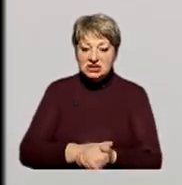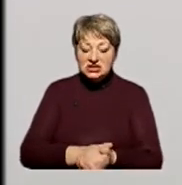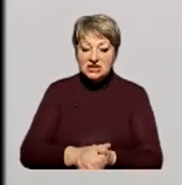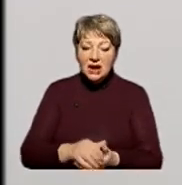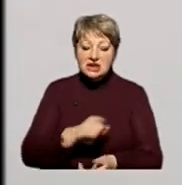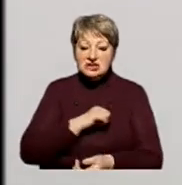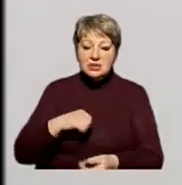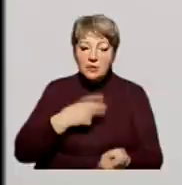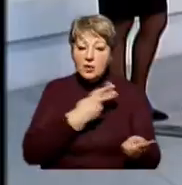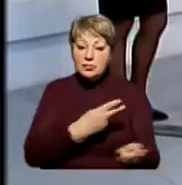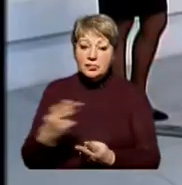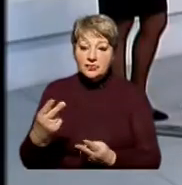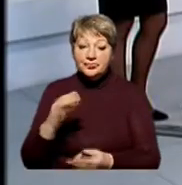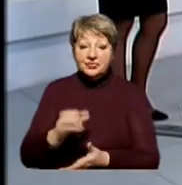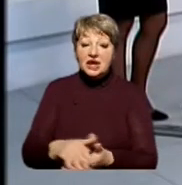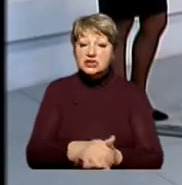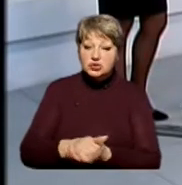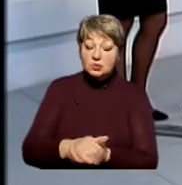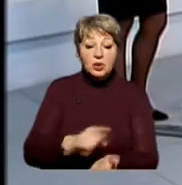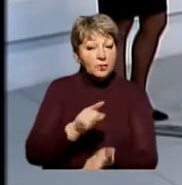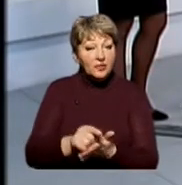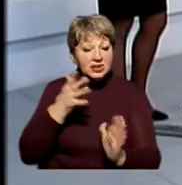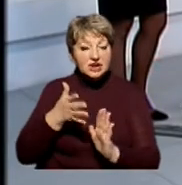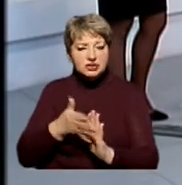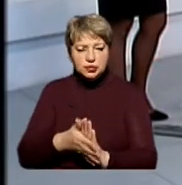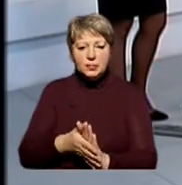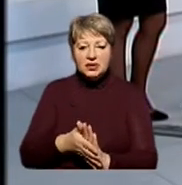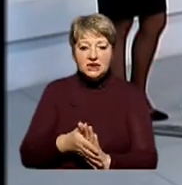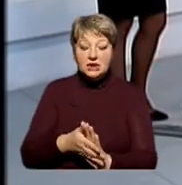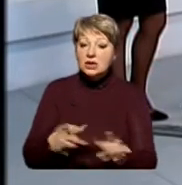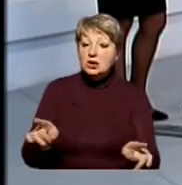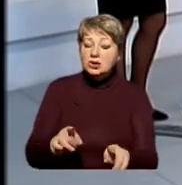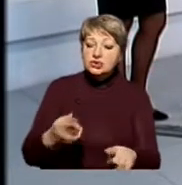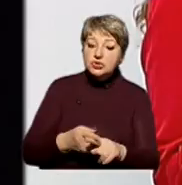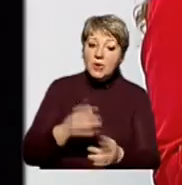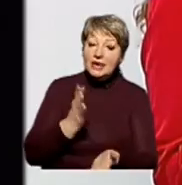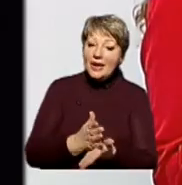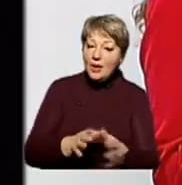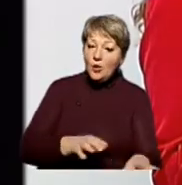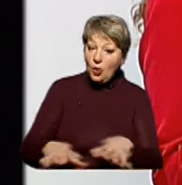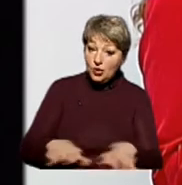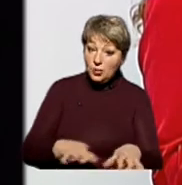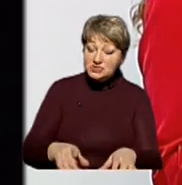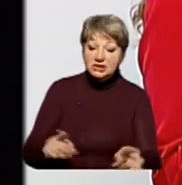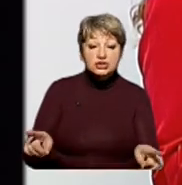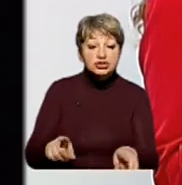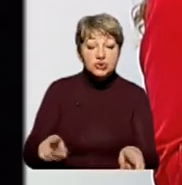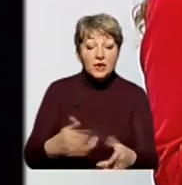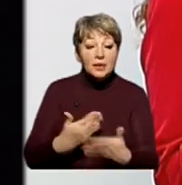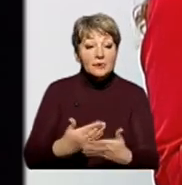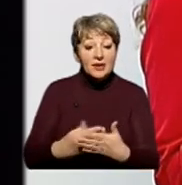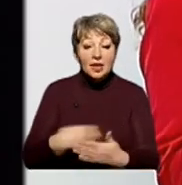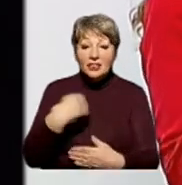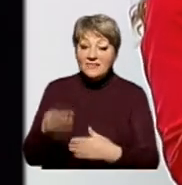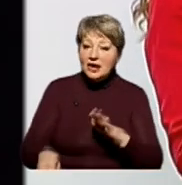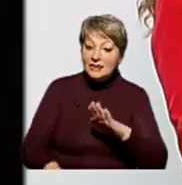зрілість самого суспільства. І суспільство повинно розуміти, що саме є корупція, і що, наприклад, давати